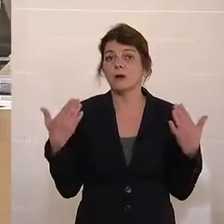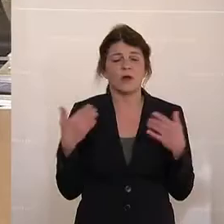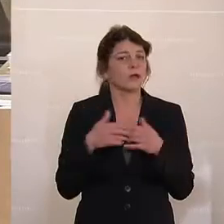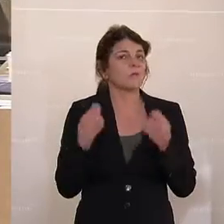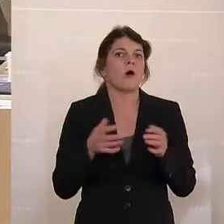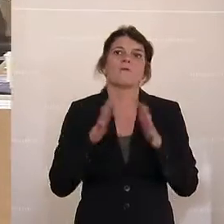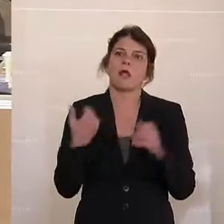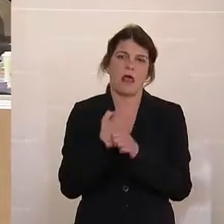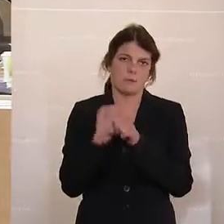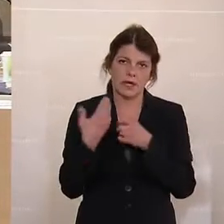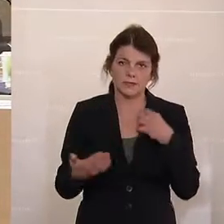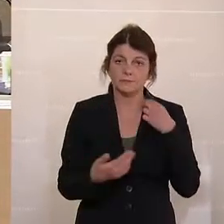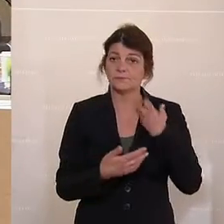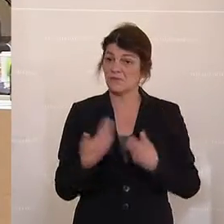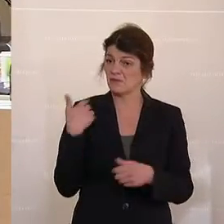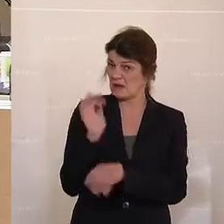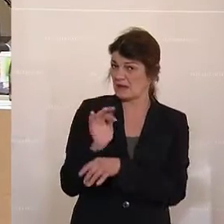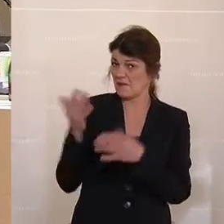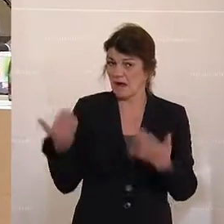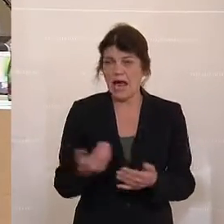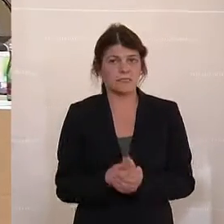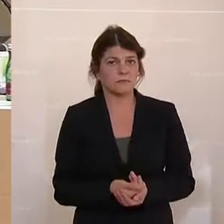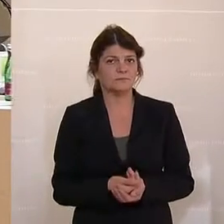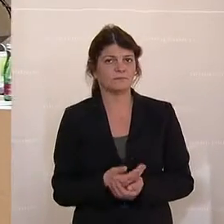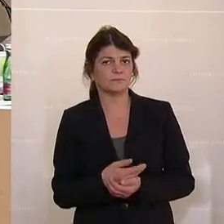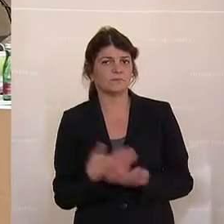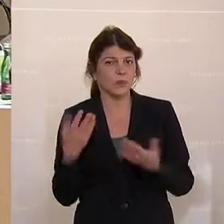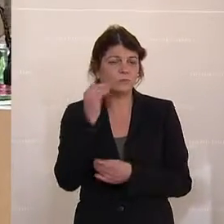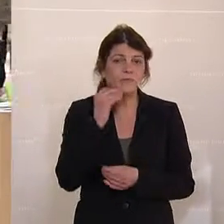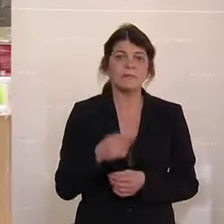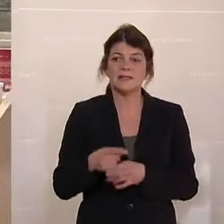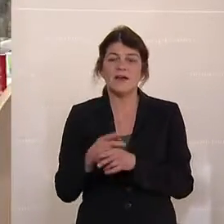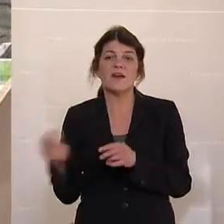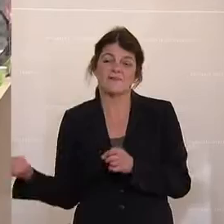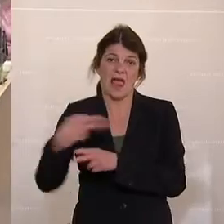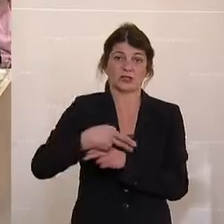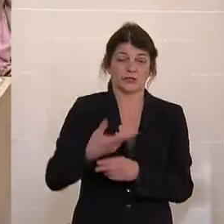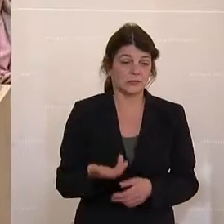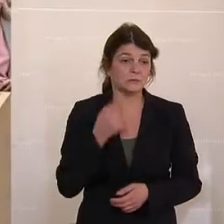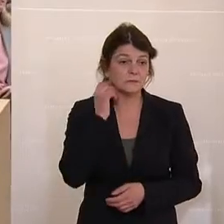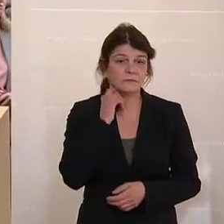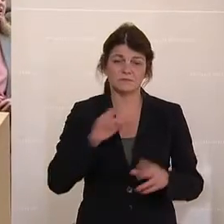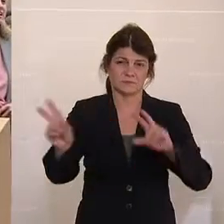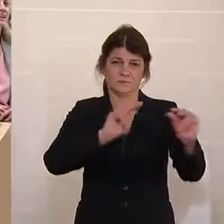zu tun gibt. Was ist unsere Kritik? Der Quereinstieg ist sehr...